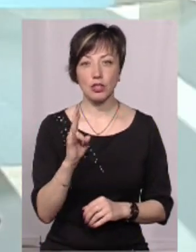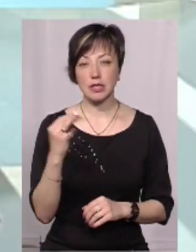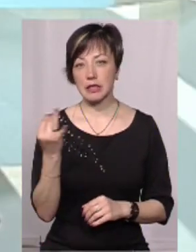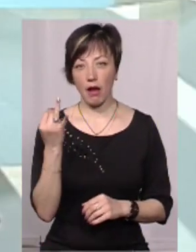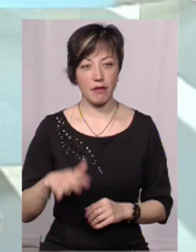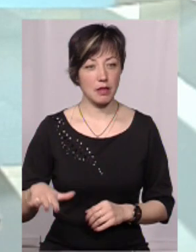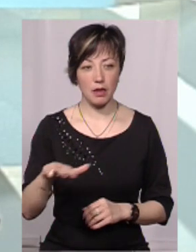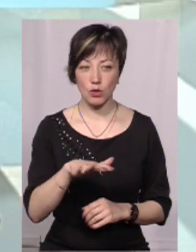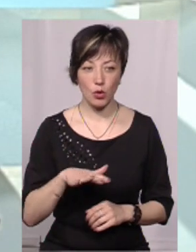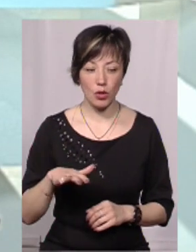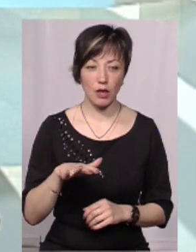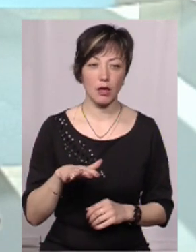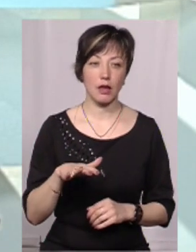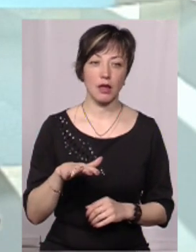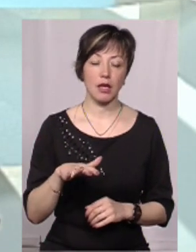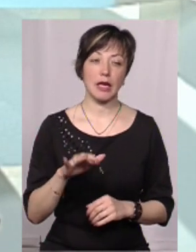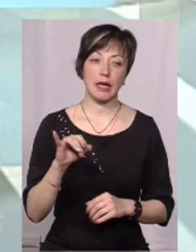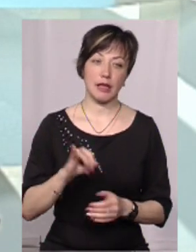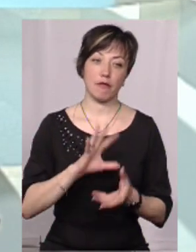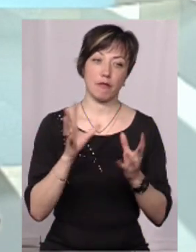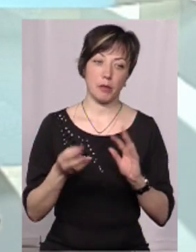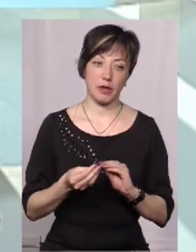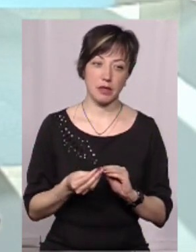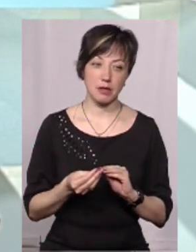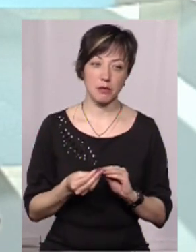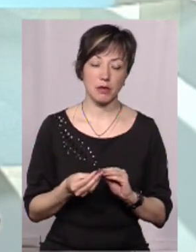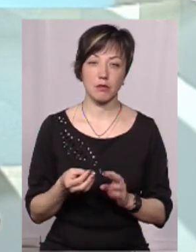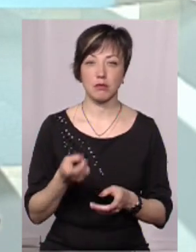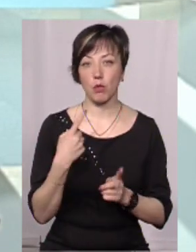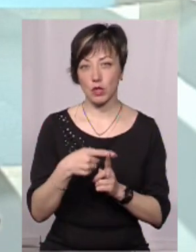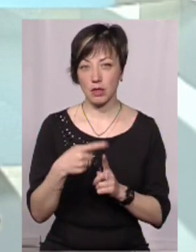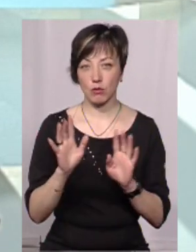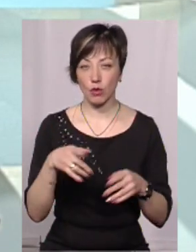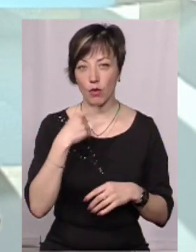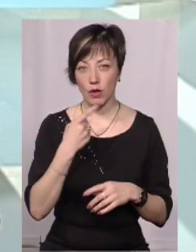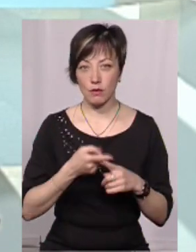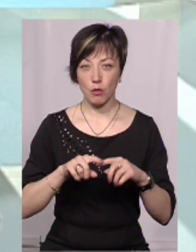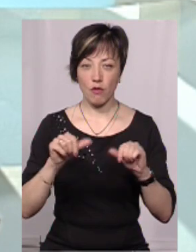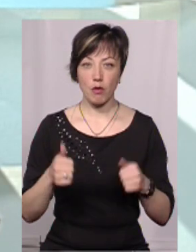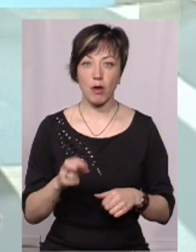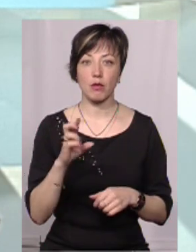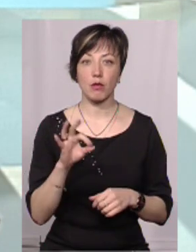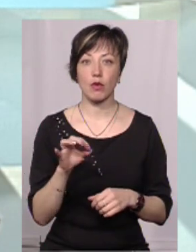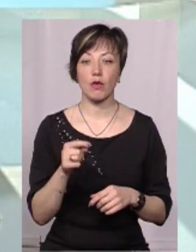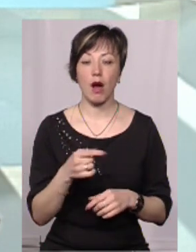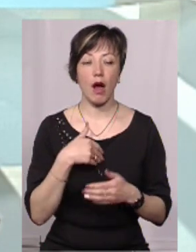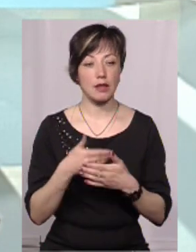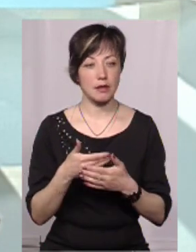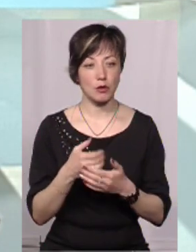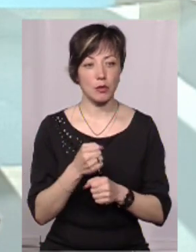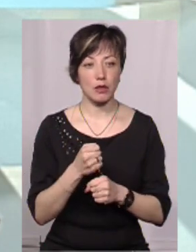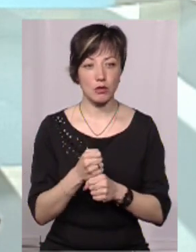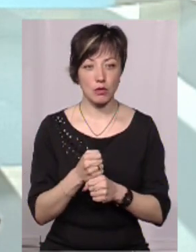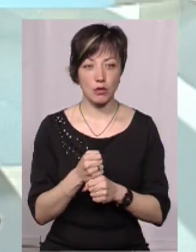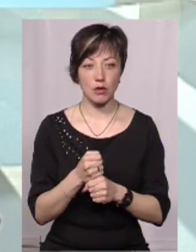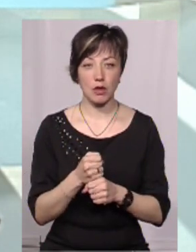цікава територія. І, в принципі, з позитивом буду говорити в цьому форматі, тому що вони саме активно працюють на